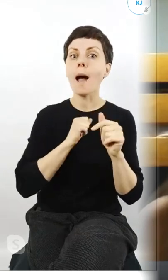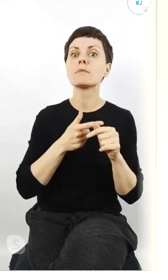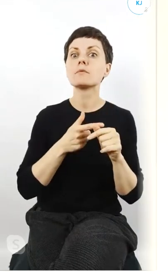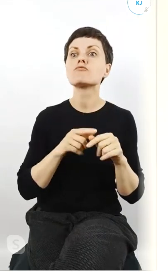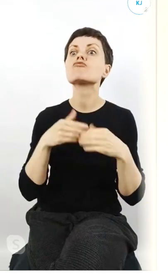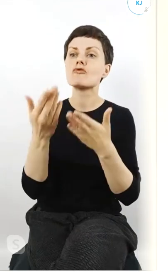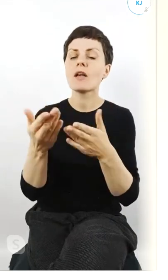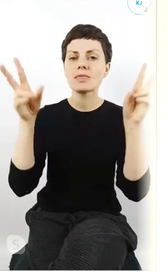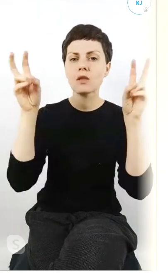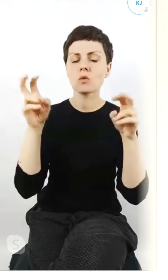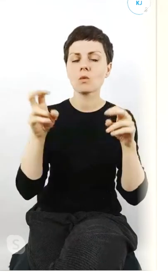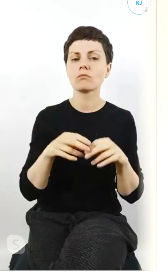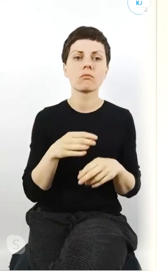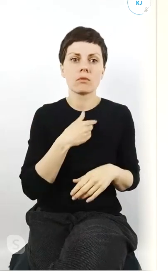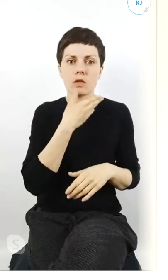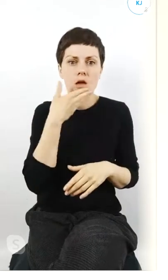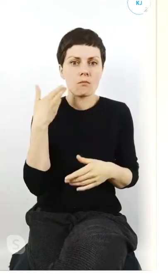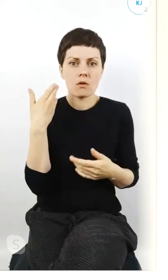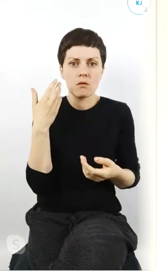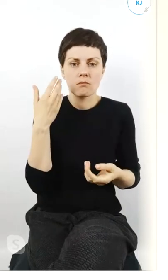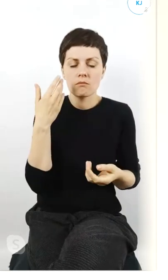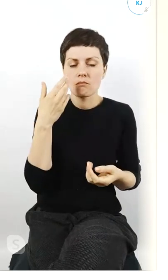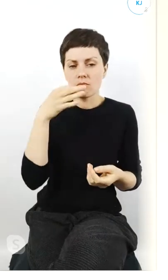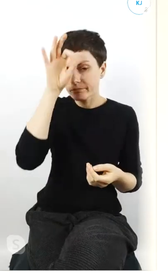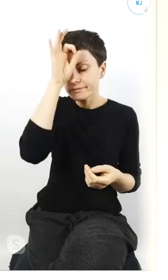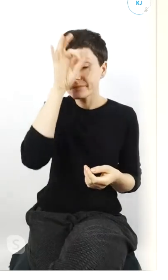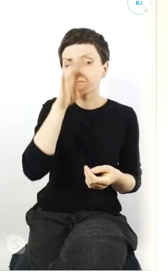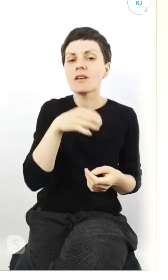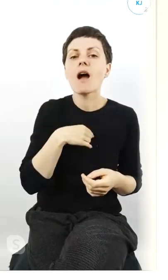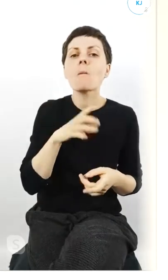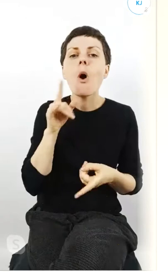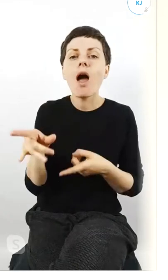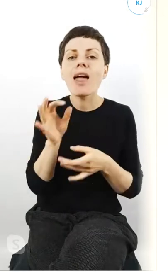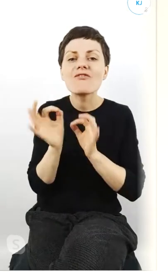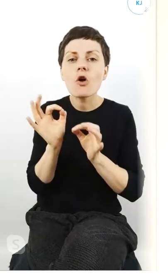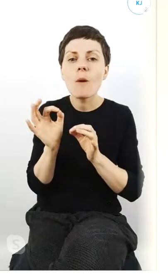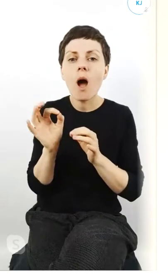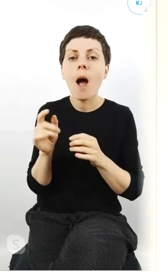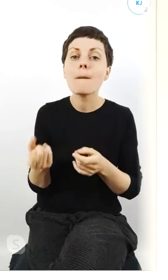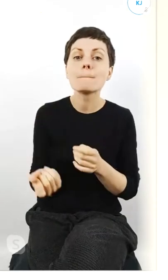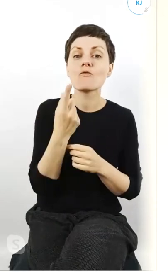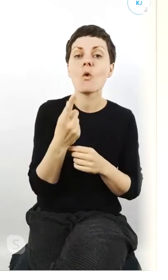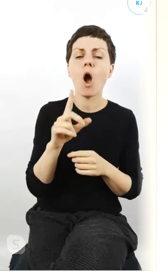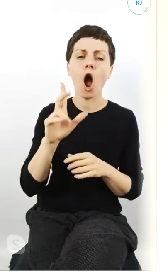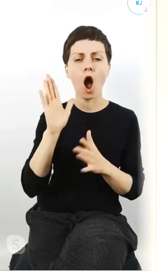pojęcia bo informacja o tym pojawiła się około tygodnia temu